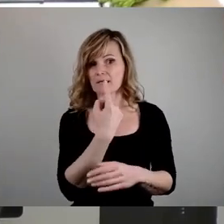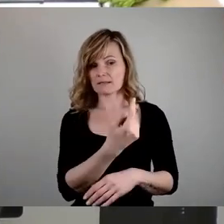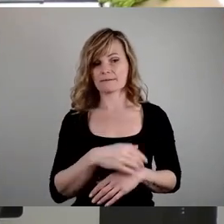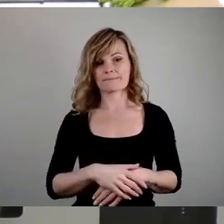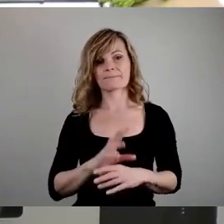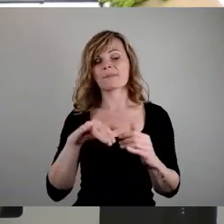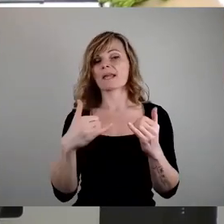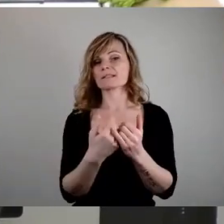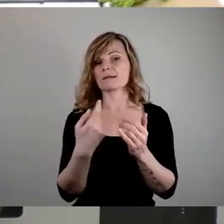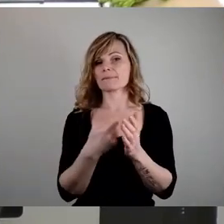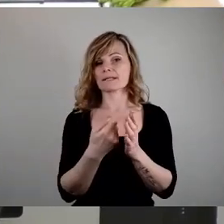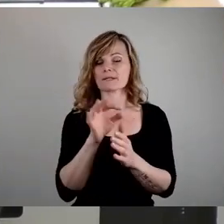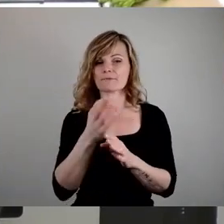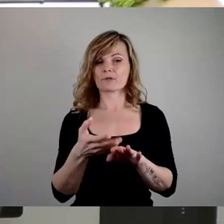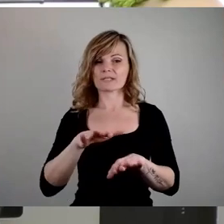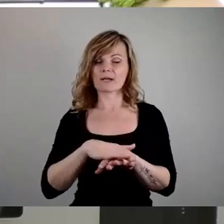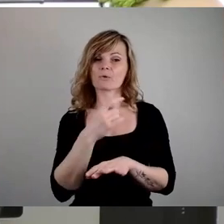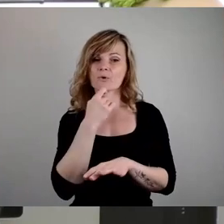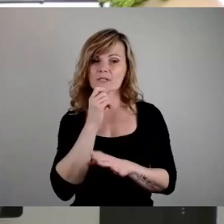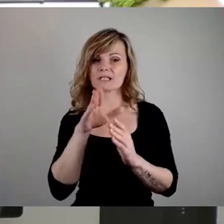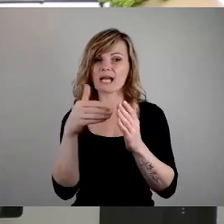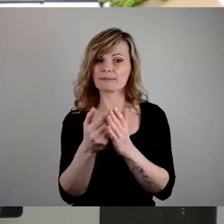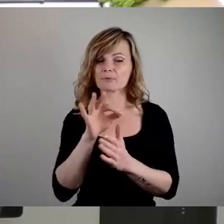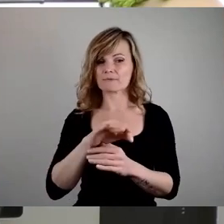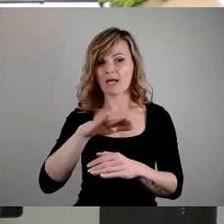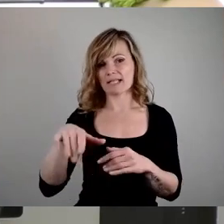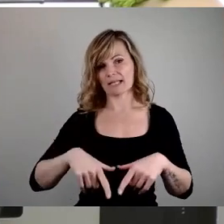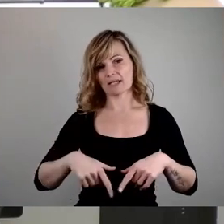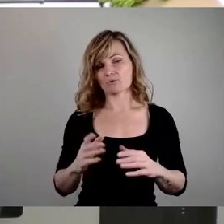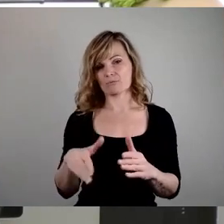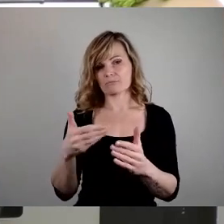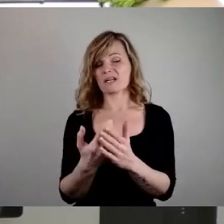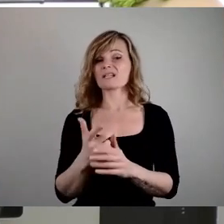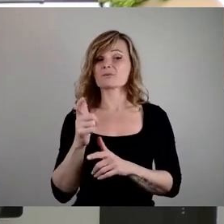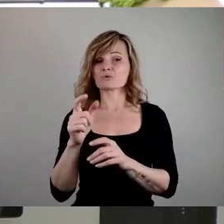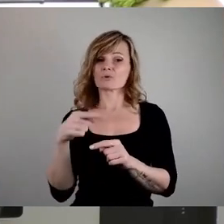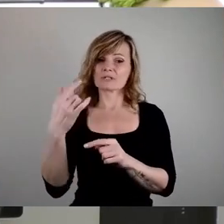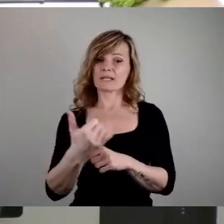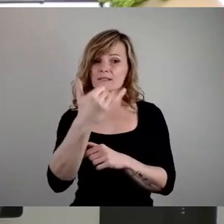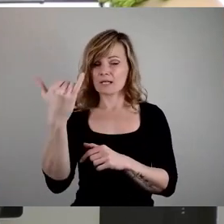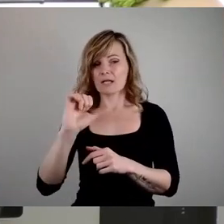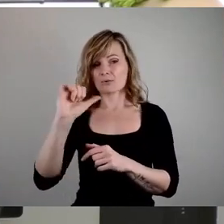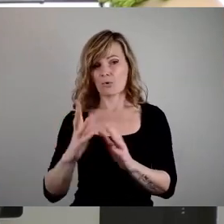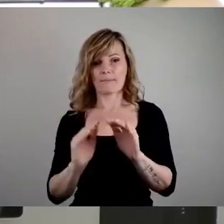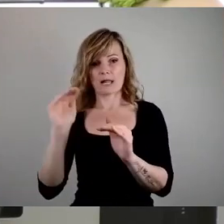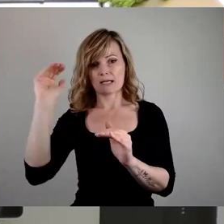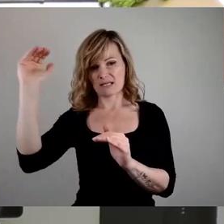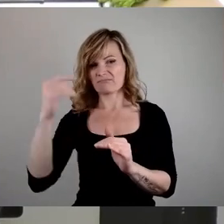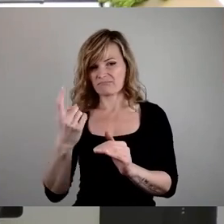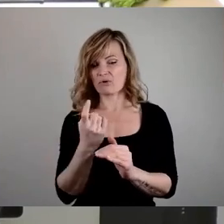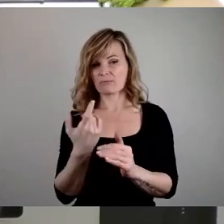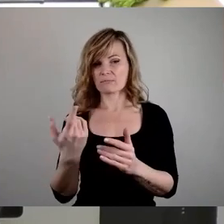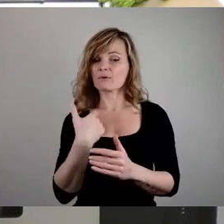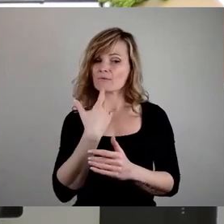Angebote in den Einrichtungen erhoben. Wir wissen auch schon, dass der Zuschussbedarf in den kommenden Jahren noch einmal erheblich steigen wird. Wir wollen auch eine gerechte